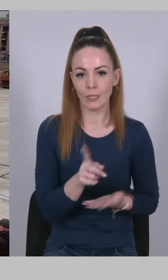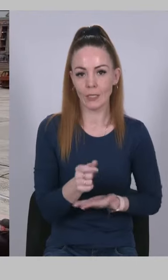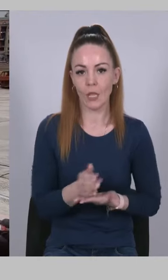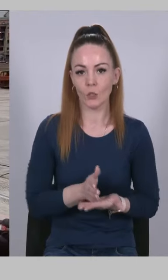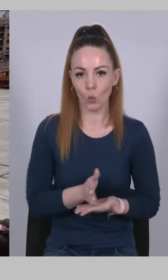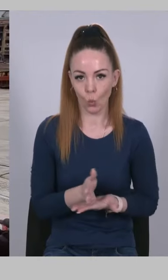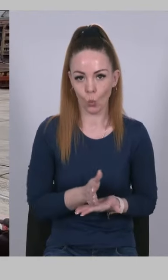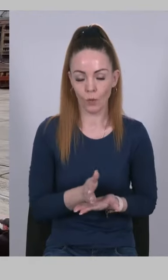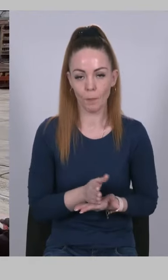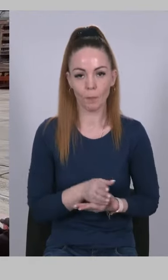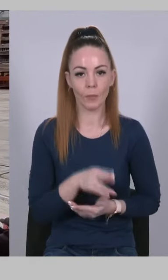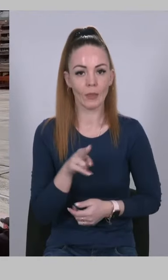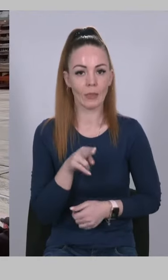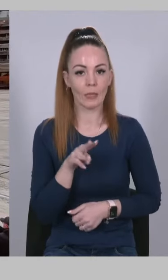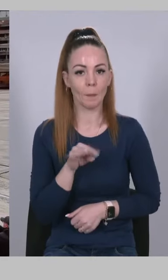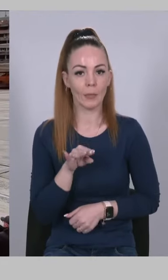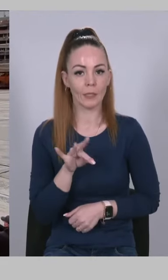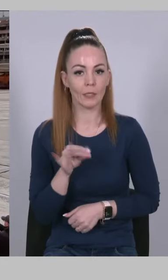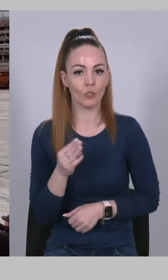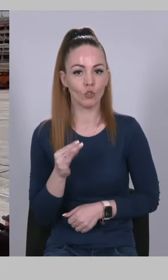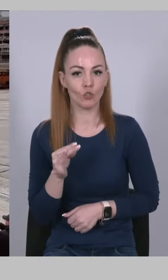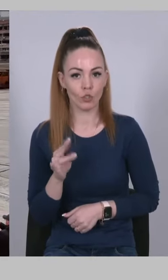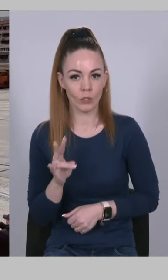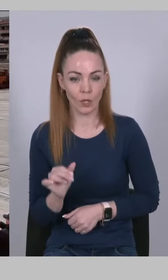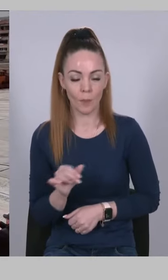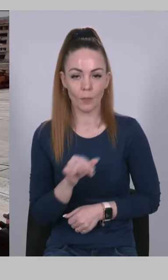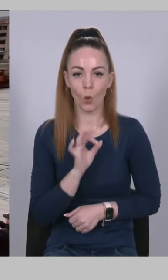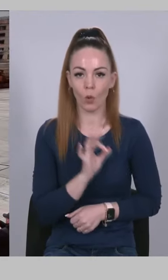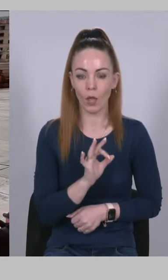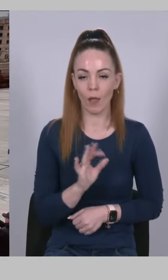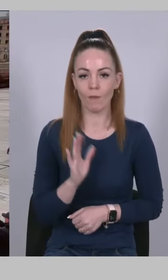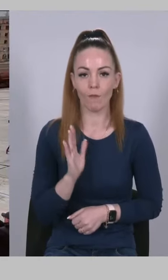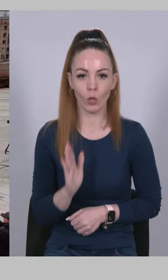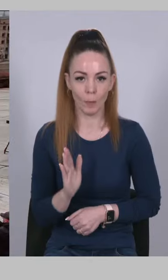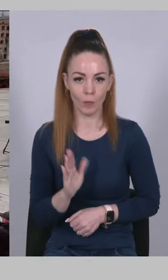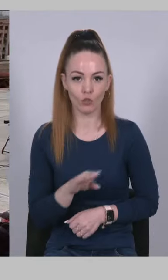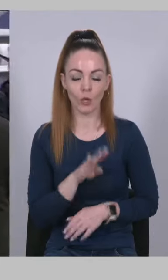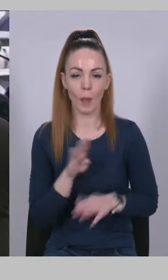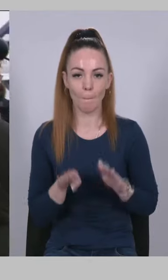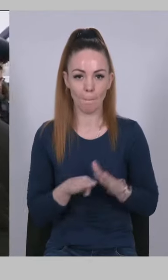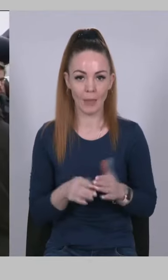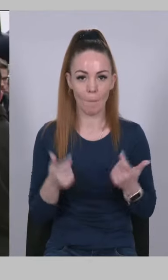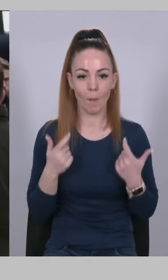Дмитришина Олега Володимировича, підполковника.